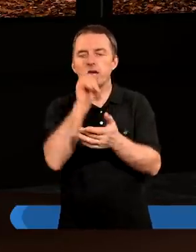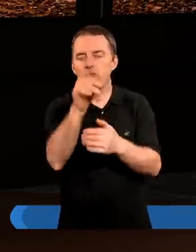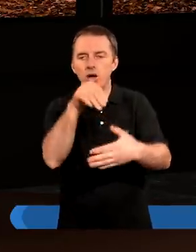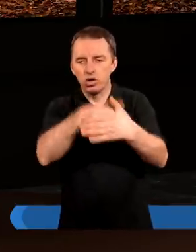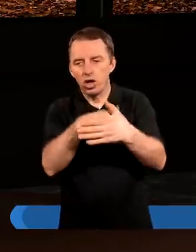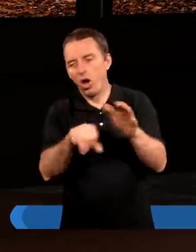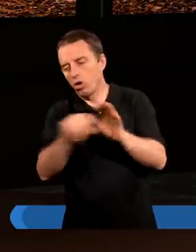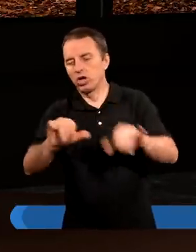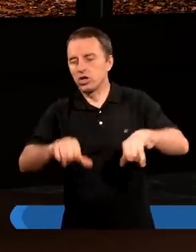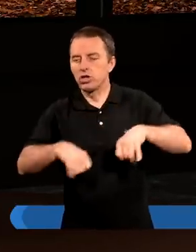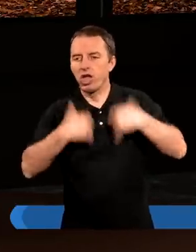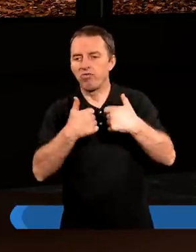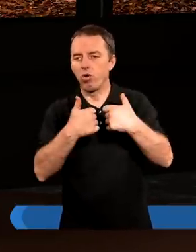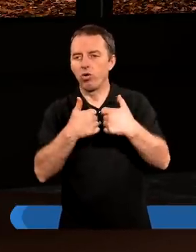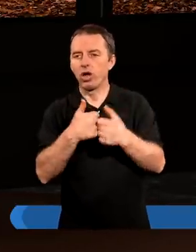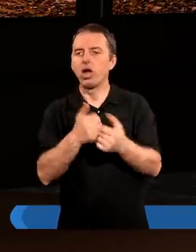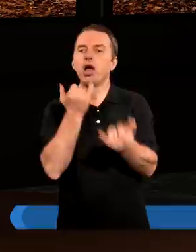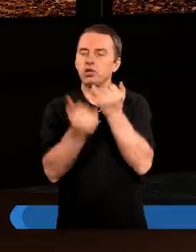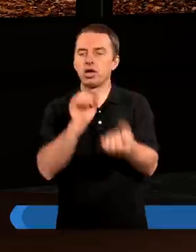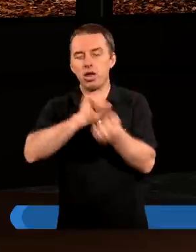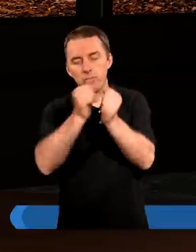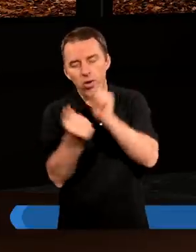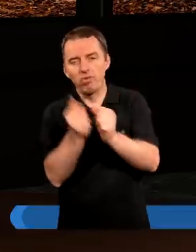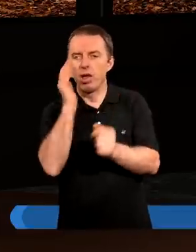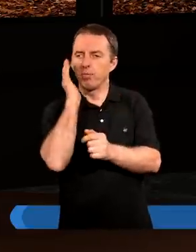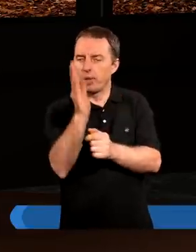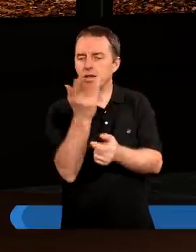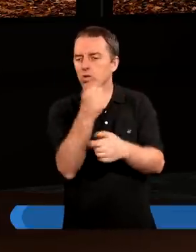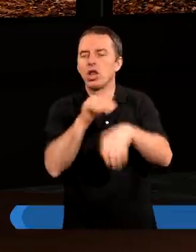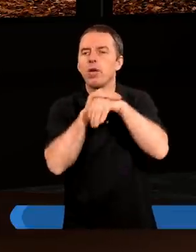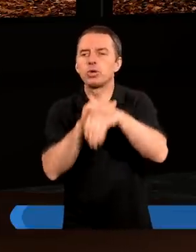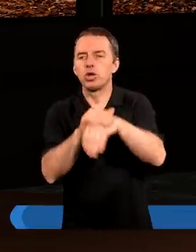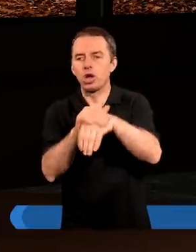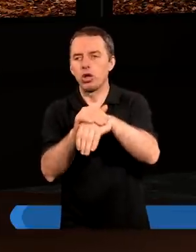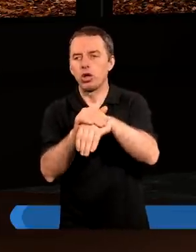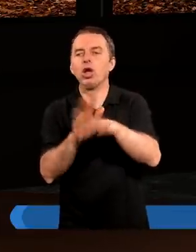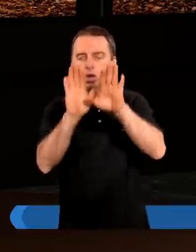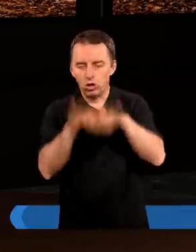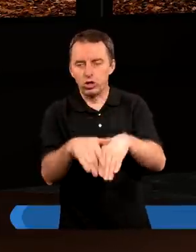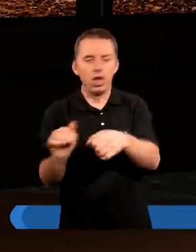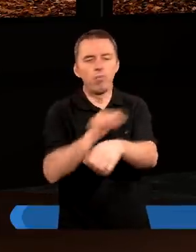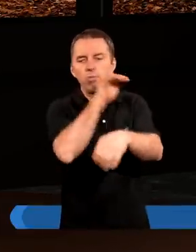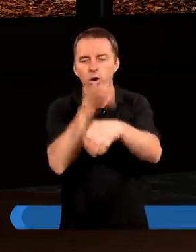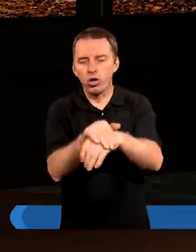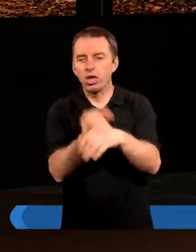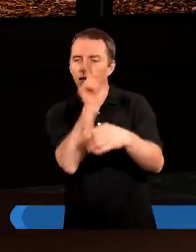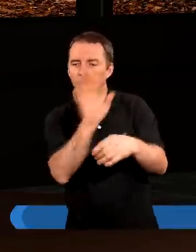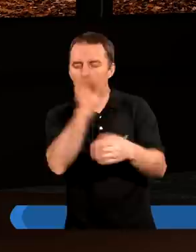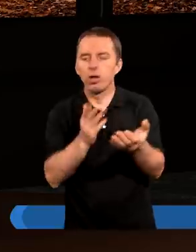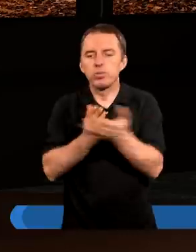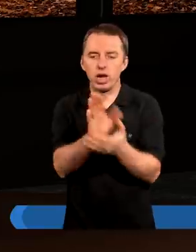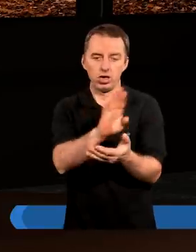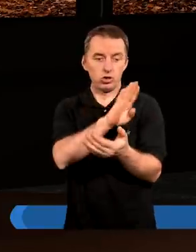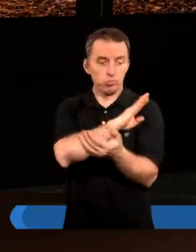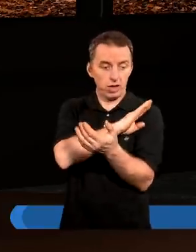zachowani od gniewu. Jeśli bowiem będąc nieprzyjaciółmi zostaliśmy pojednani z Bogiem przez